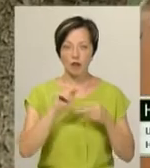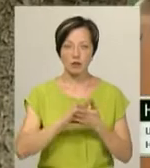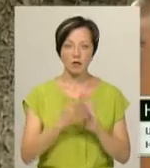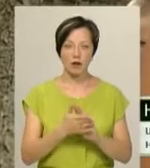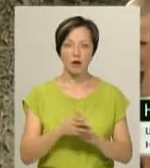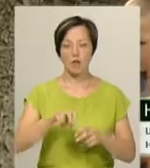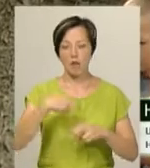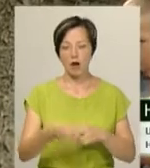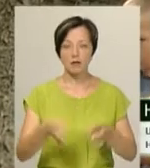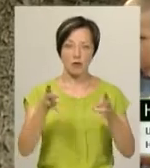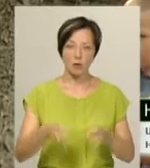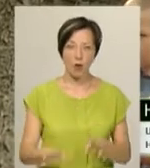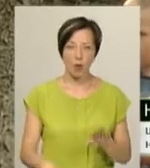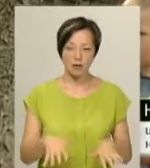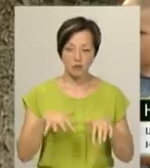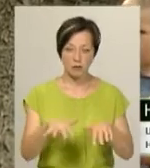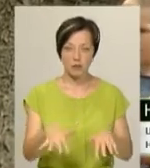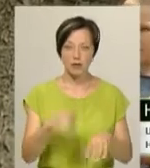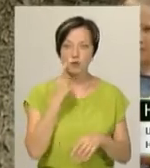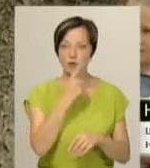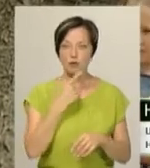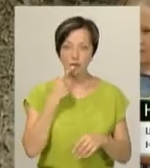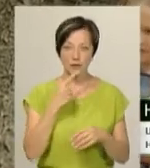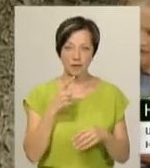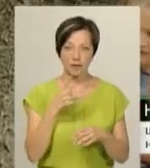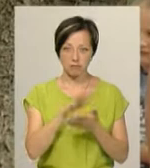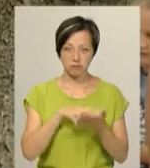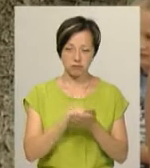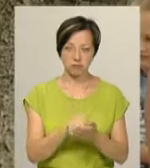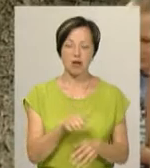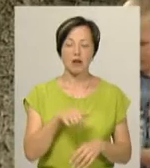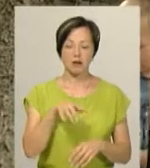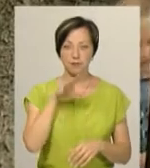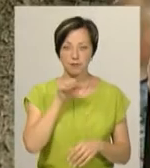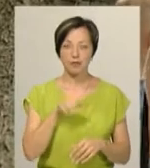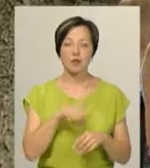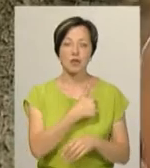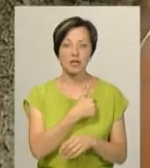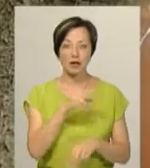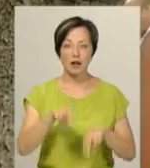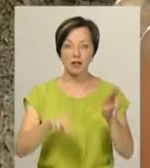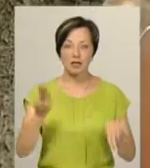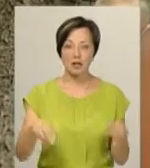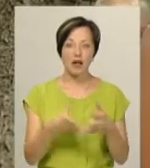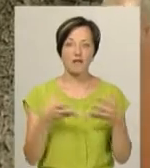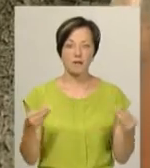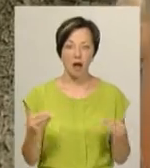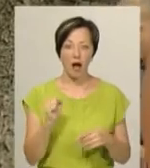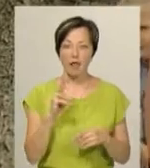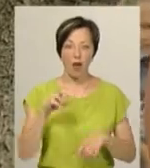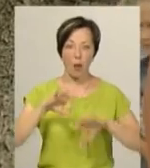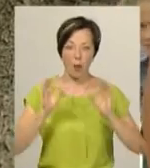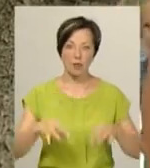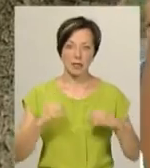падають, травмуються, коліна б'ють, деякі навіть зуби повибивали. Хотілося б, краще, щоб його хоча б красили на весну, а не